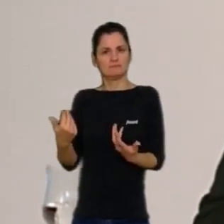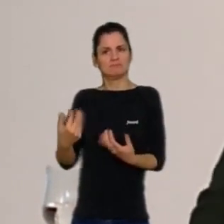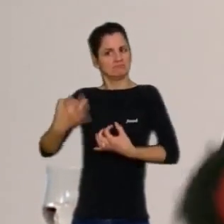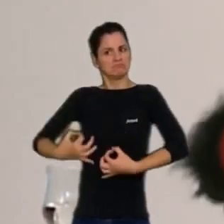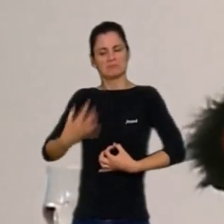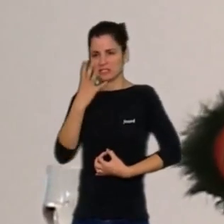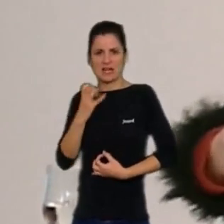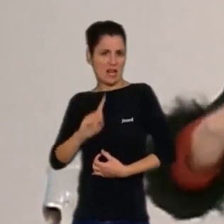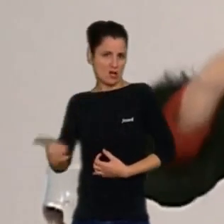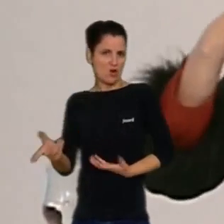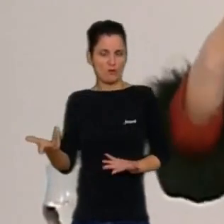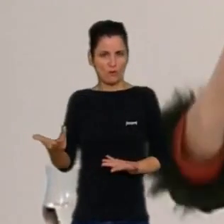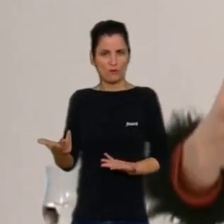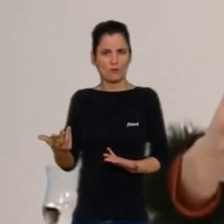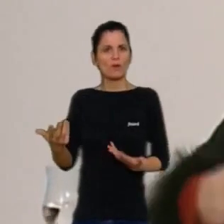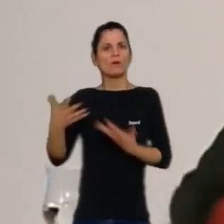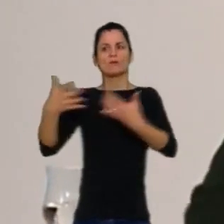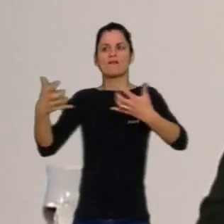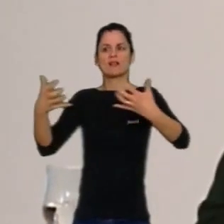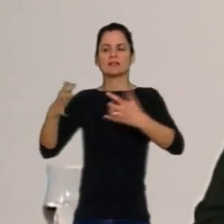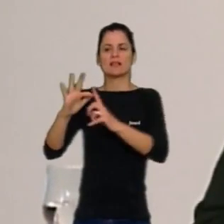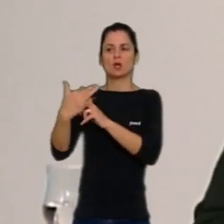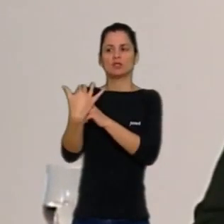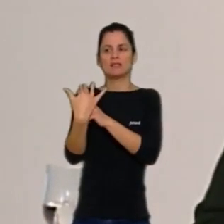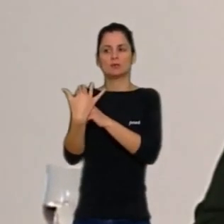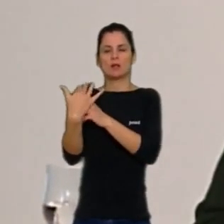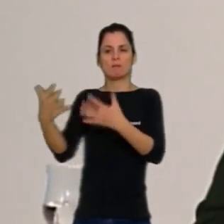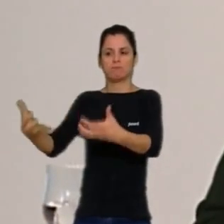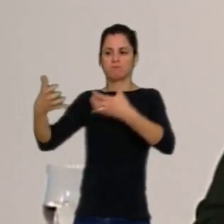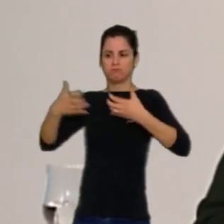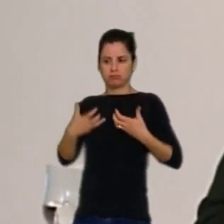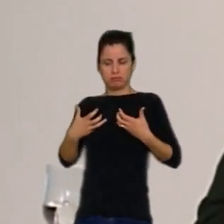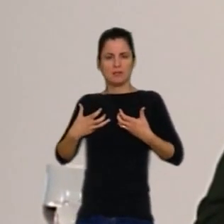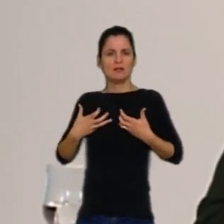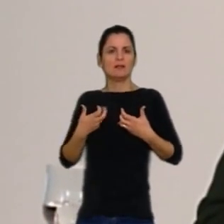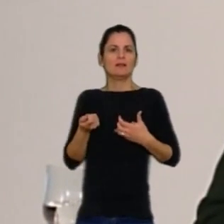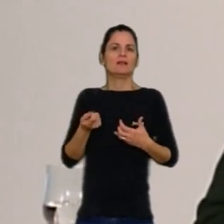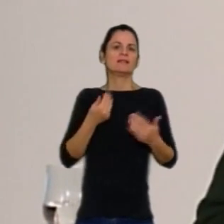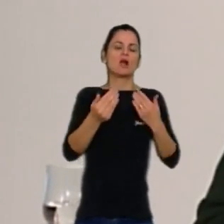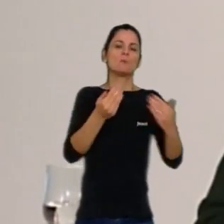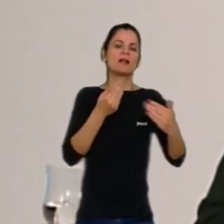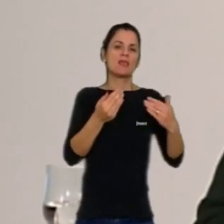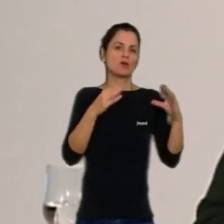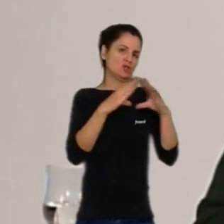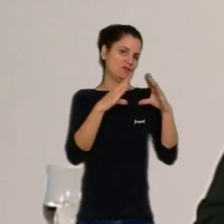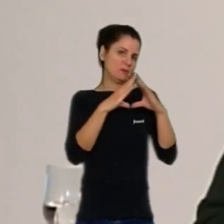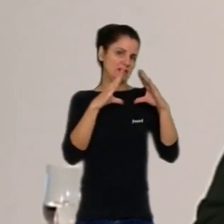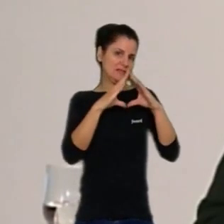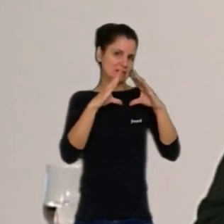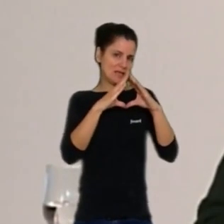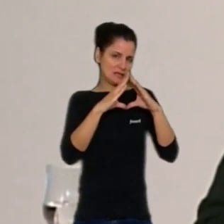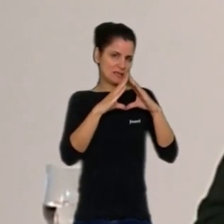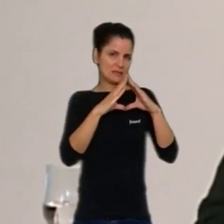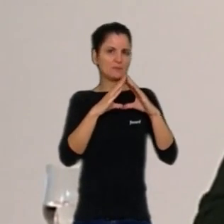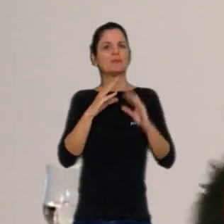Que és una frase que s'agarra de les proclames feministes, no? Que diu que els